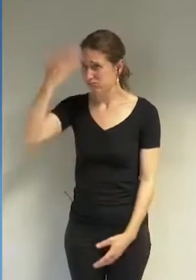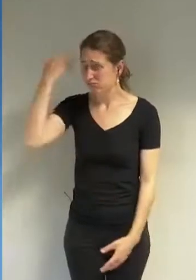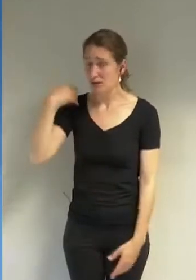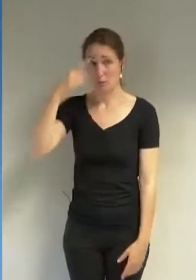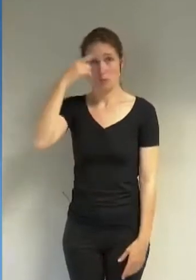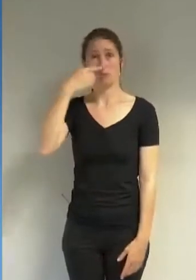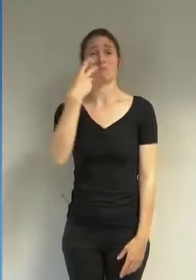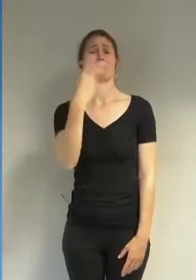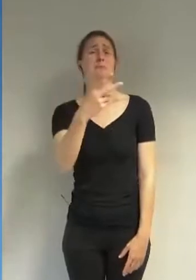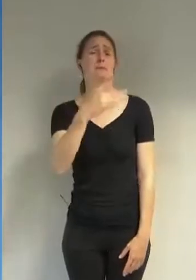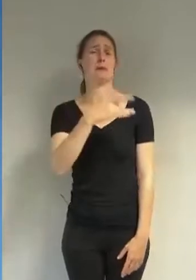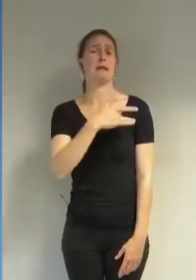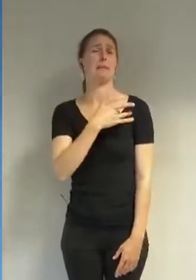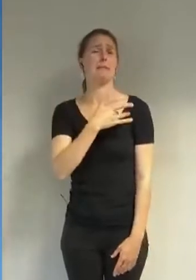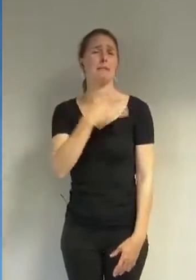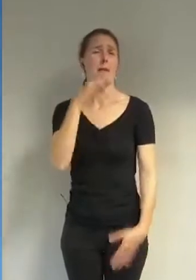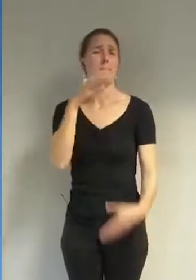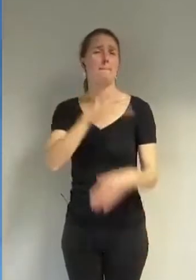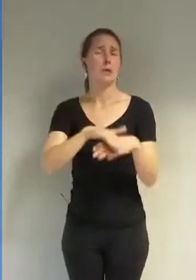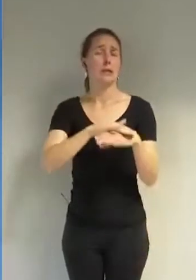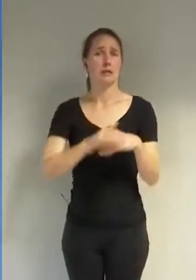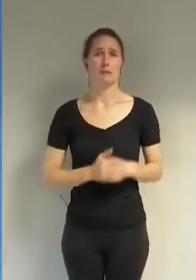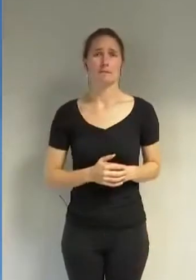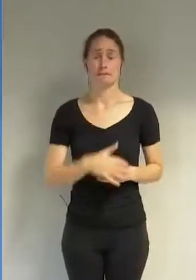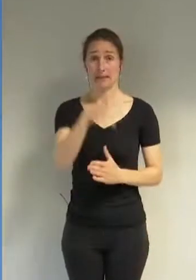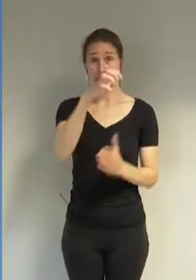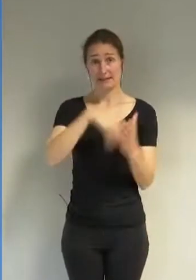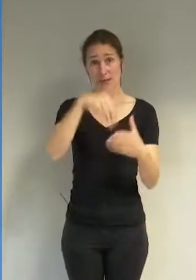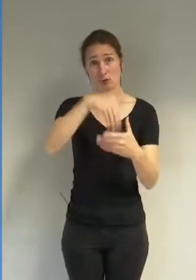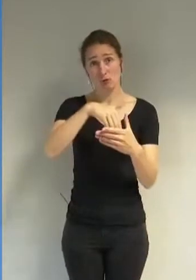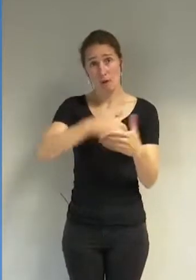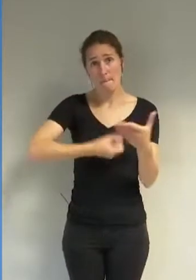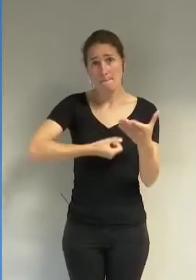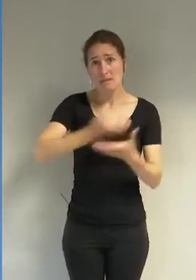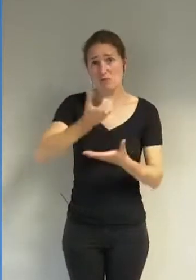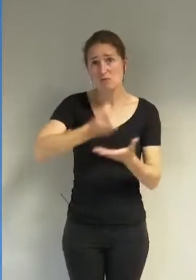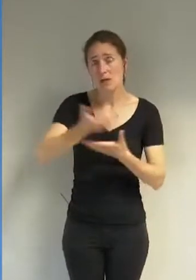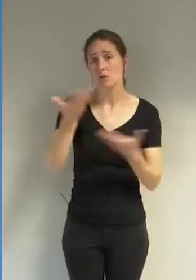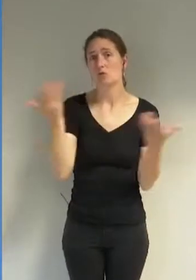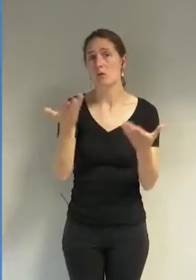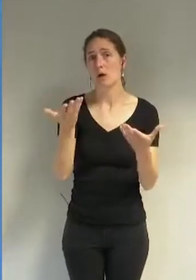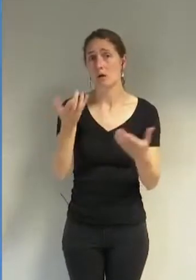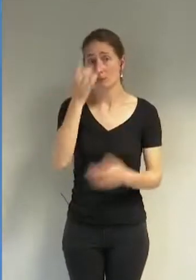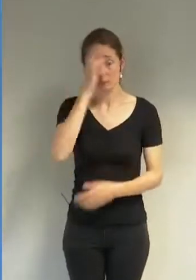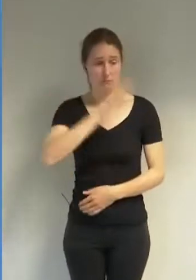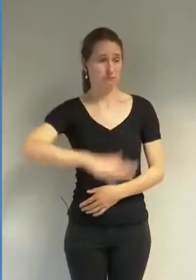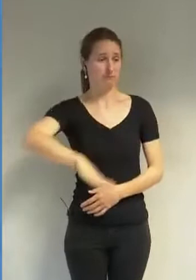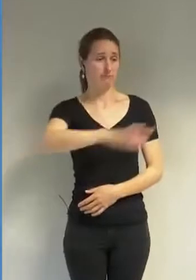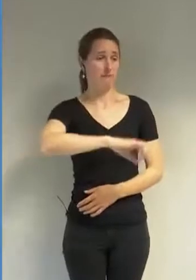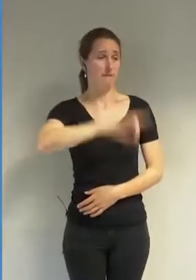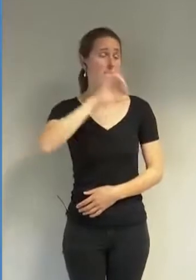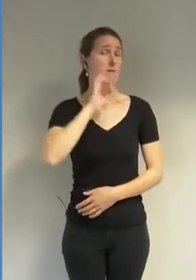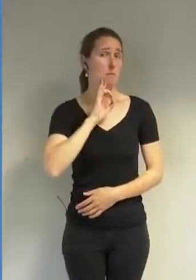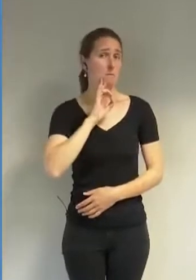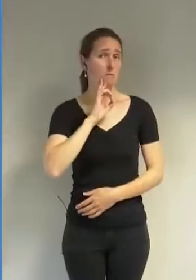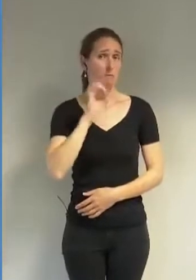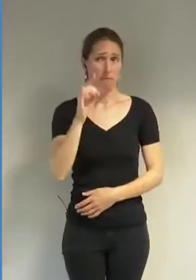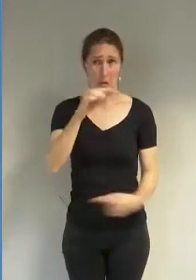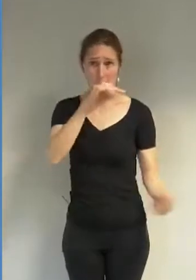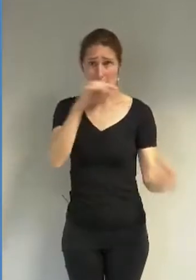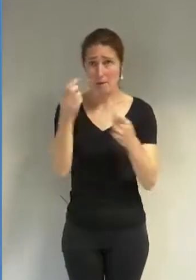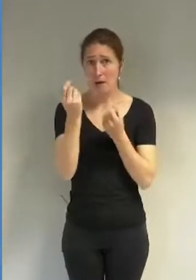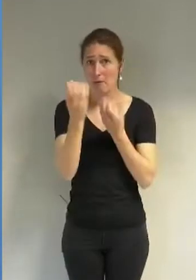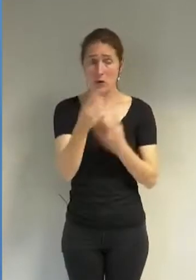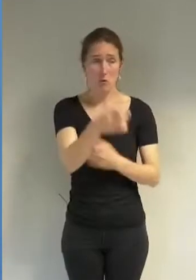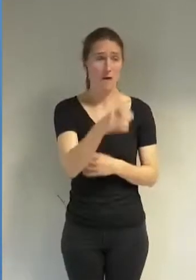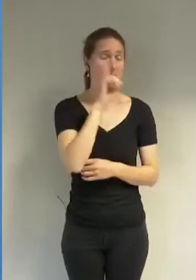Par ce texte, quels sont ces messages ? D'abord aux femmes, bien sûr. Votre débat incite les femmes à cacher leur corps